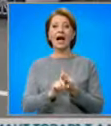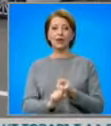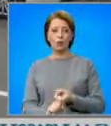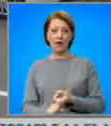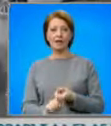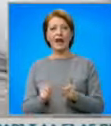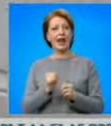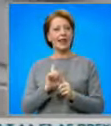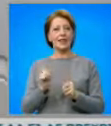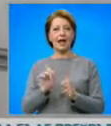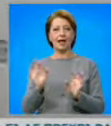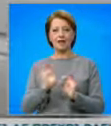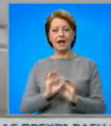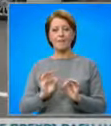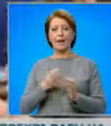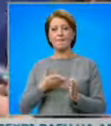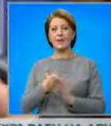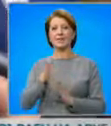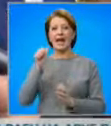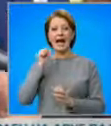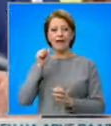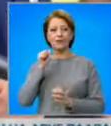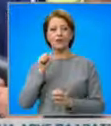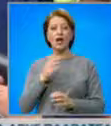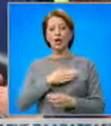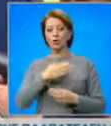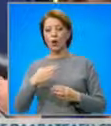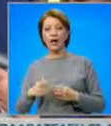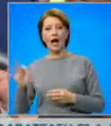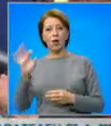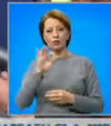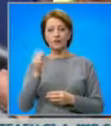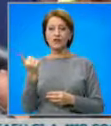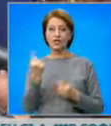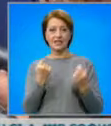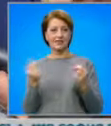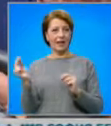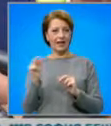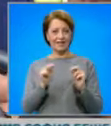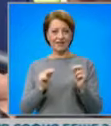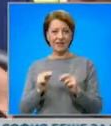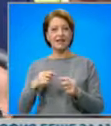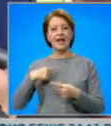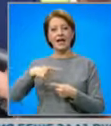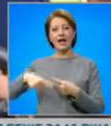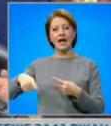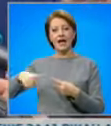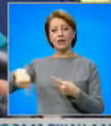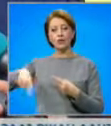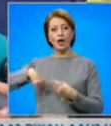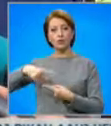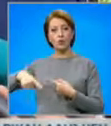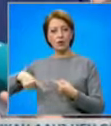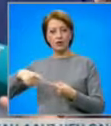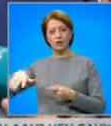да минава през Айтовския. До края на месец октомвра ще бъде свика на областния съвест за регионално развичие на територията на област Бургас,